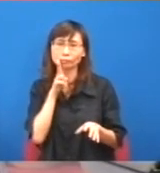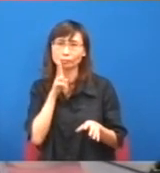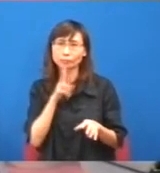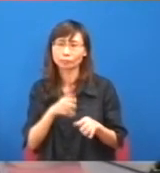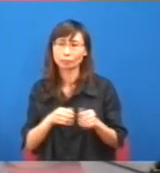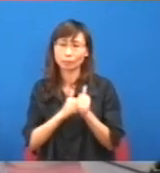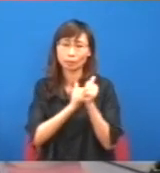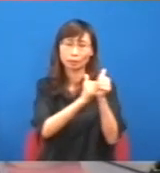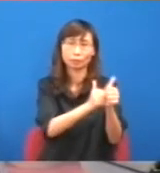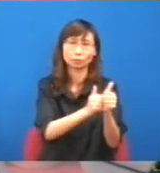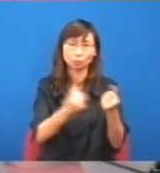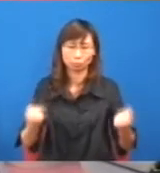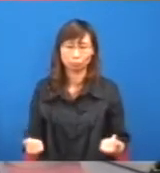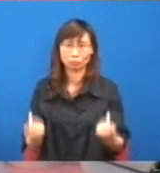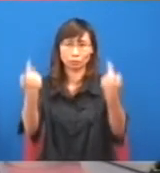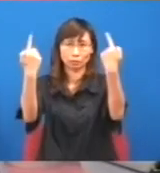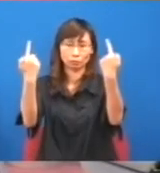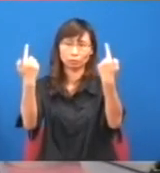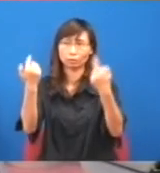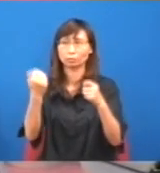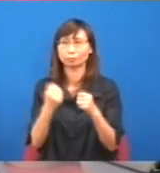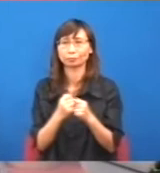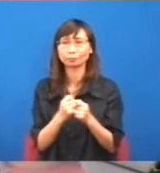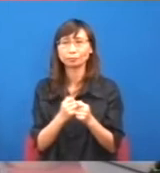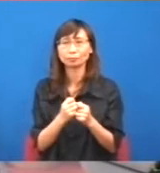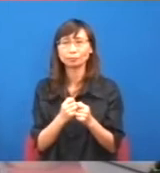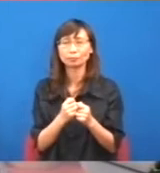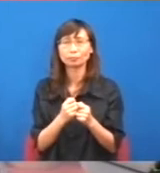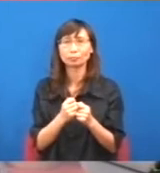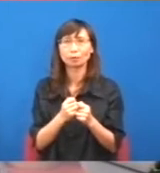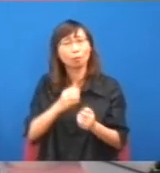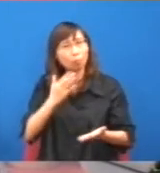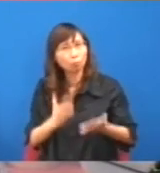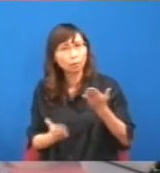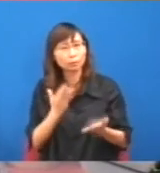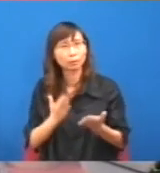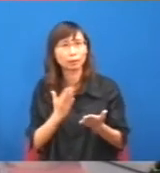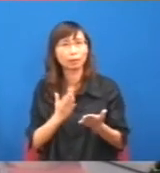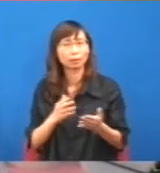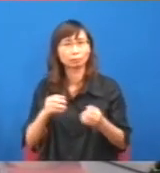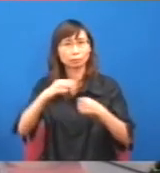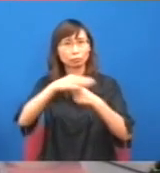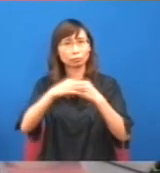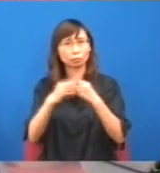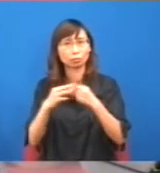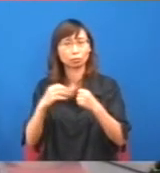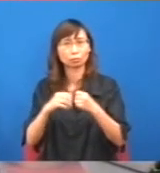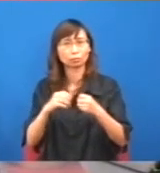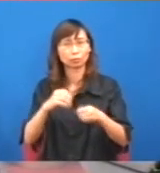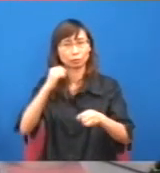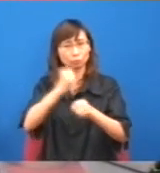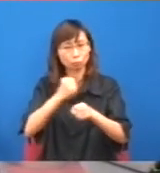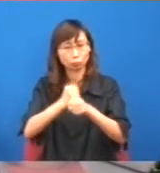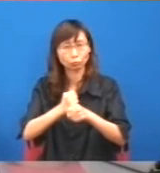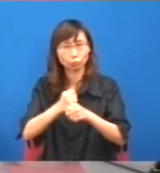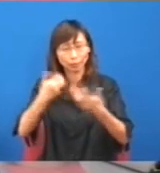通脹,或者國民總產值上升做一個